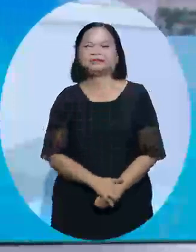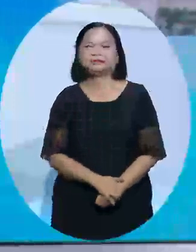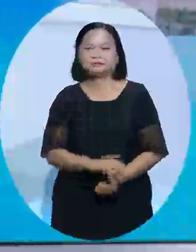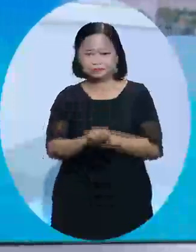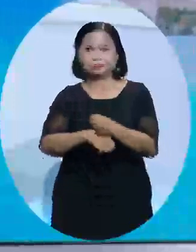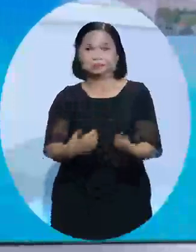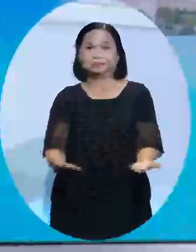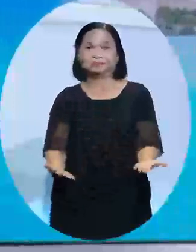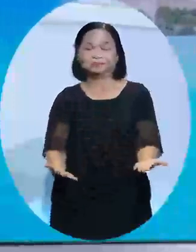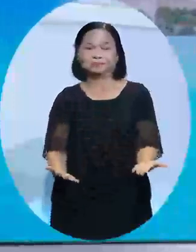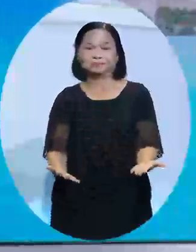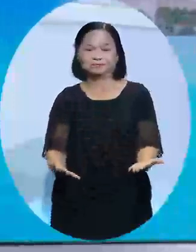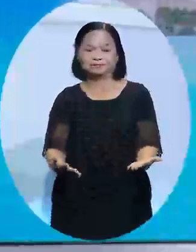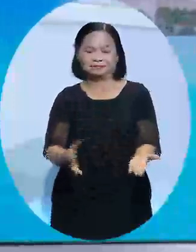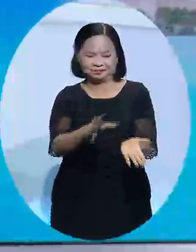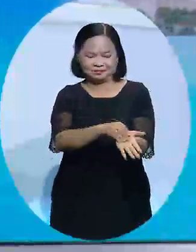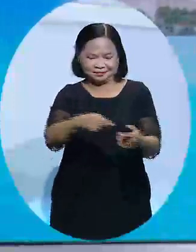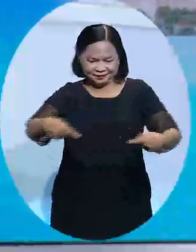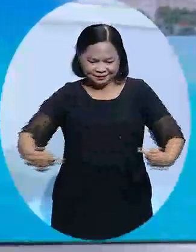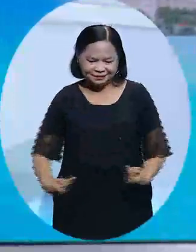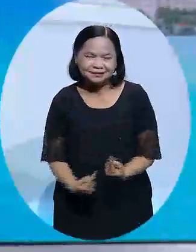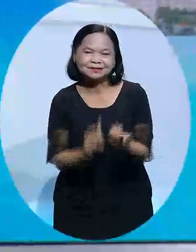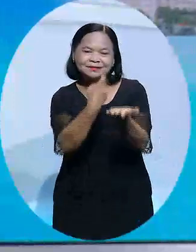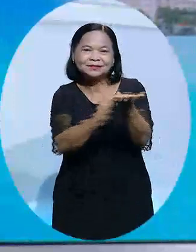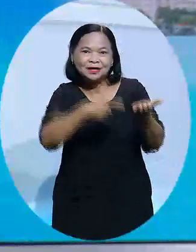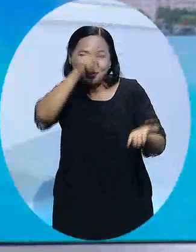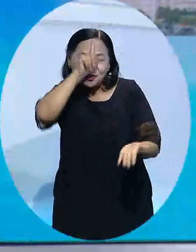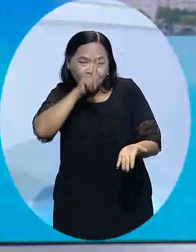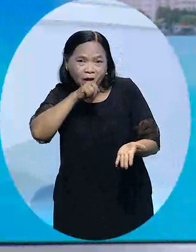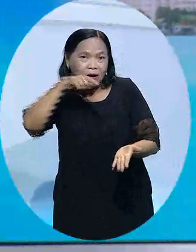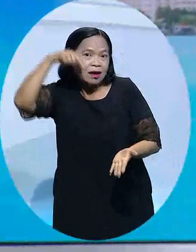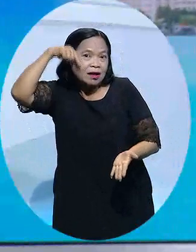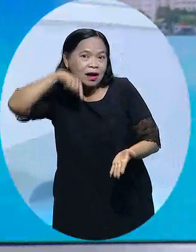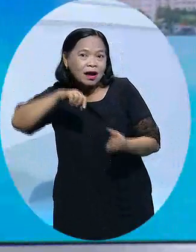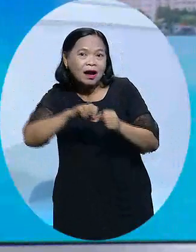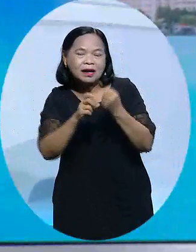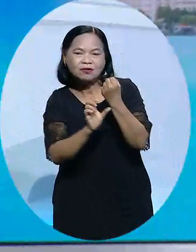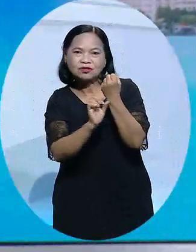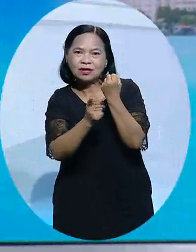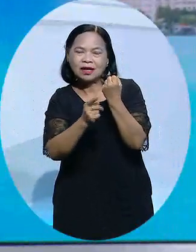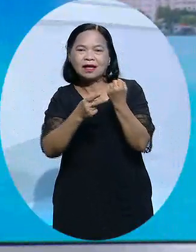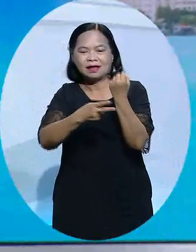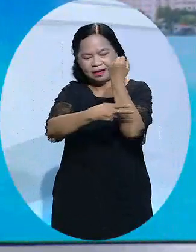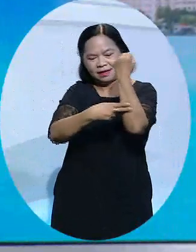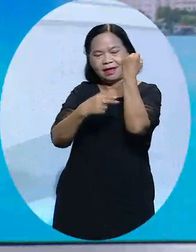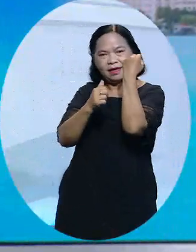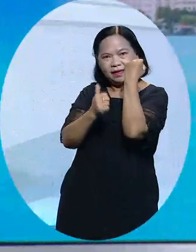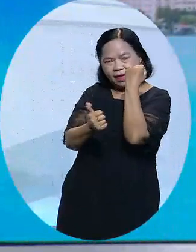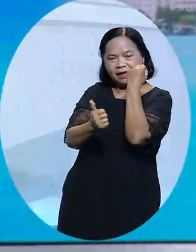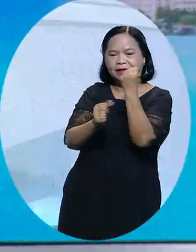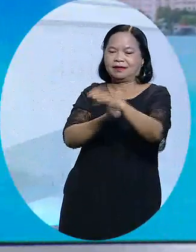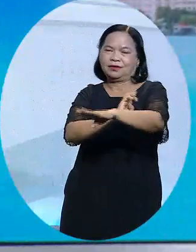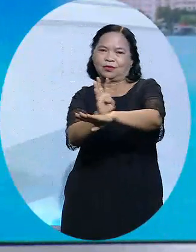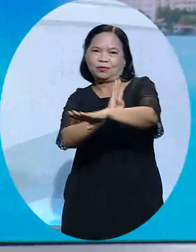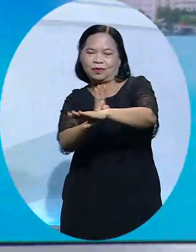Trong năm nay, các vùng trồng đậu đỏ theo quy trình hữu cơ của Nhật Bản tại Sơn La, Hà Giang và Nghệ An bắt đầu phụ đầu tiên để chuẩn bị